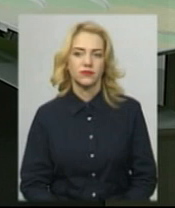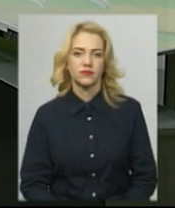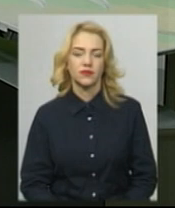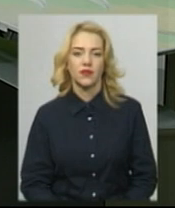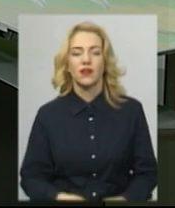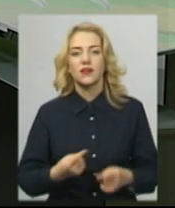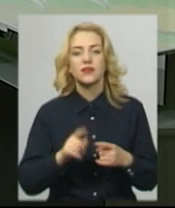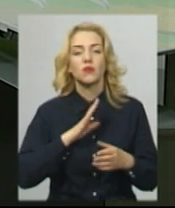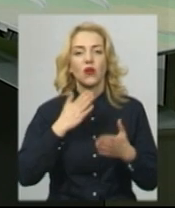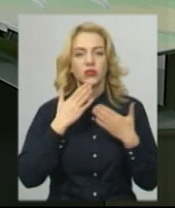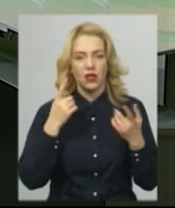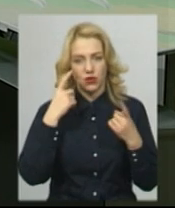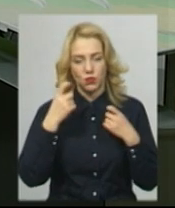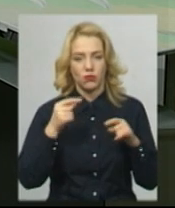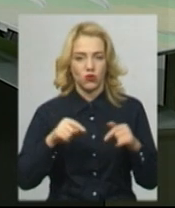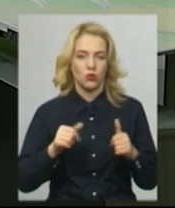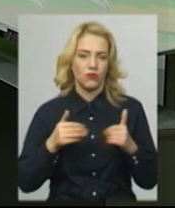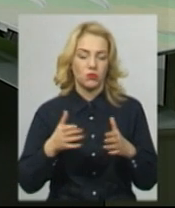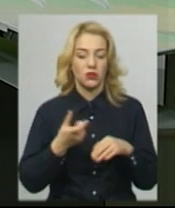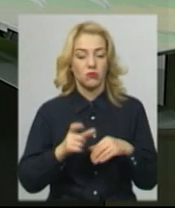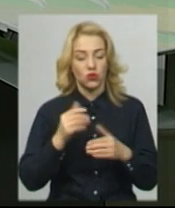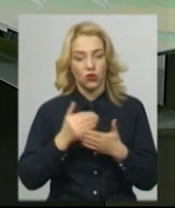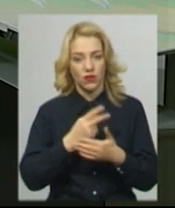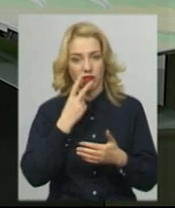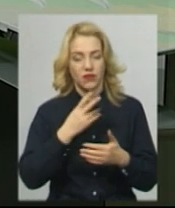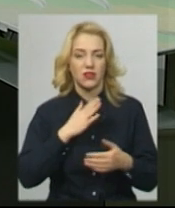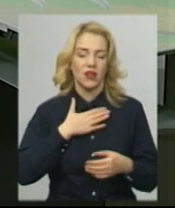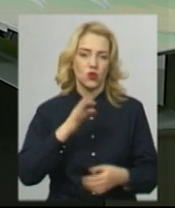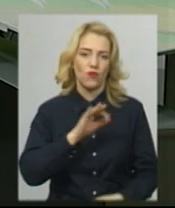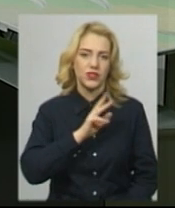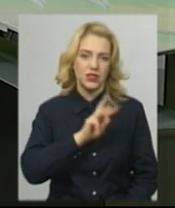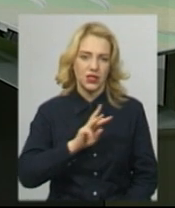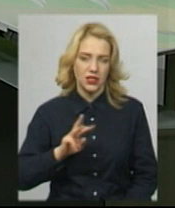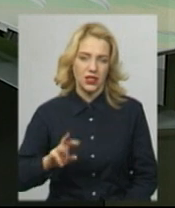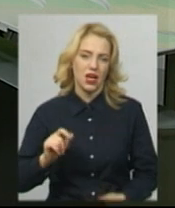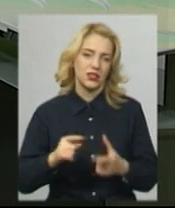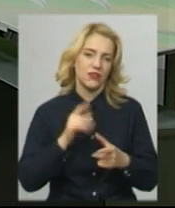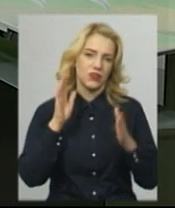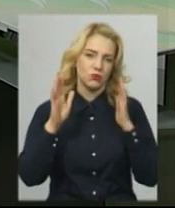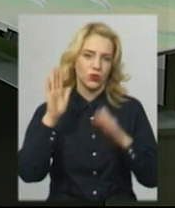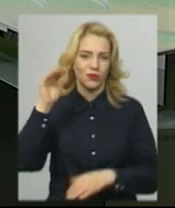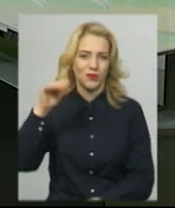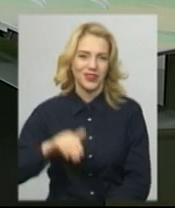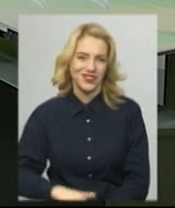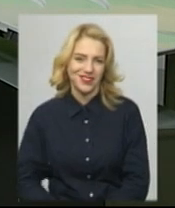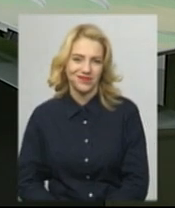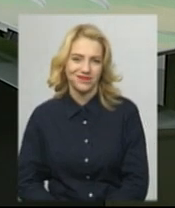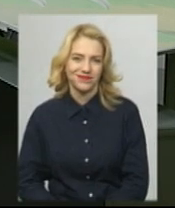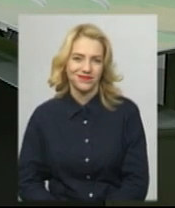Це була остання інформація цього випуску. Більше новин дивіться на нашому офіційному сайті та на сторінцю у Фейсбук. Побачимось.